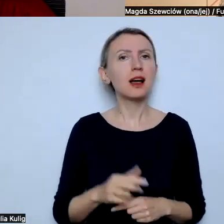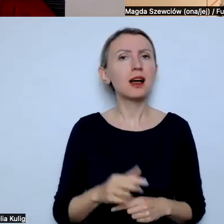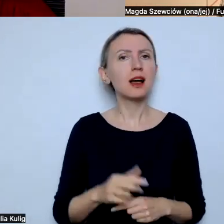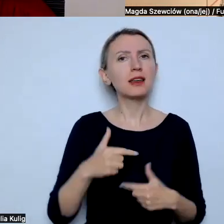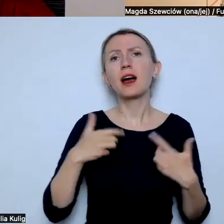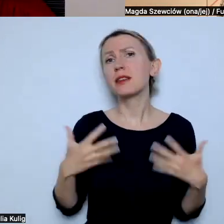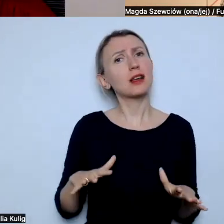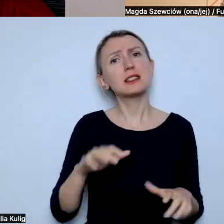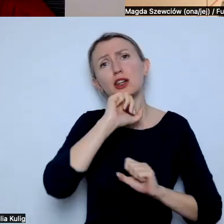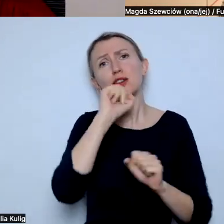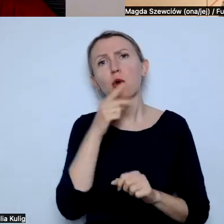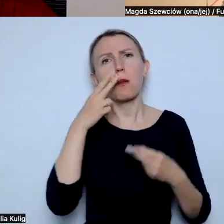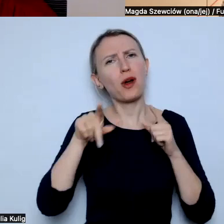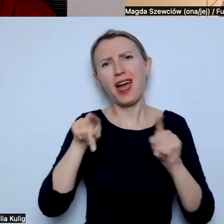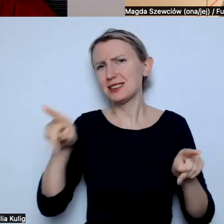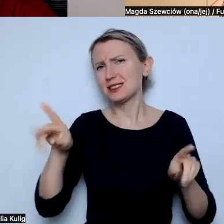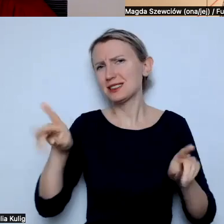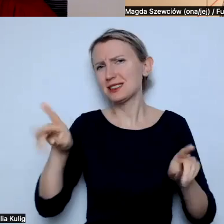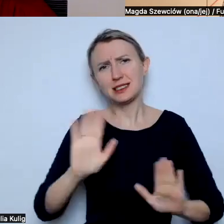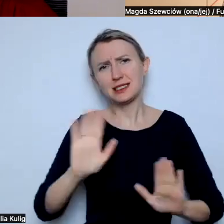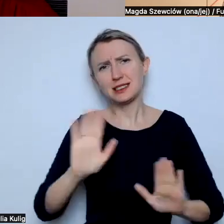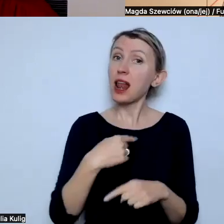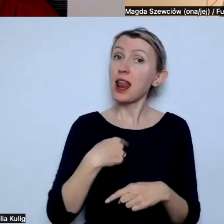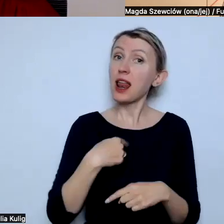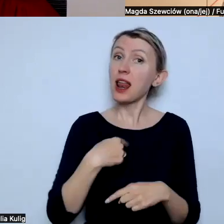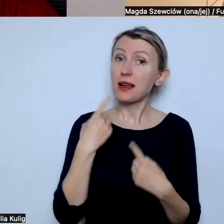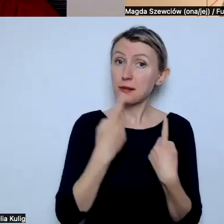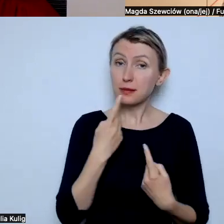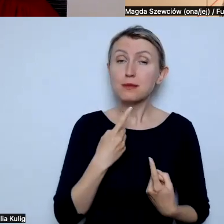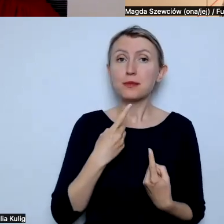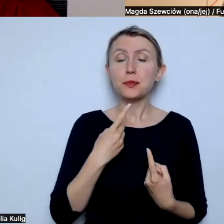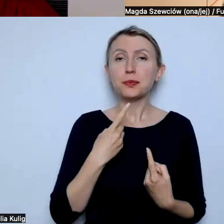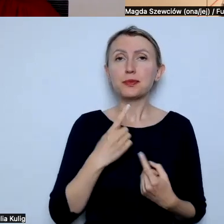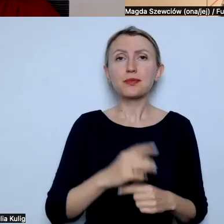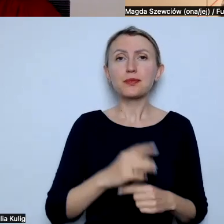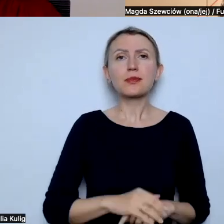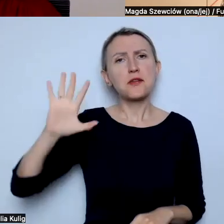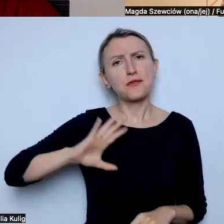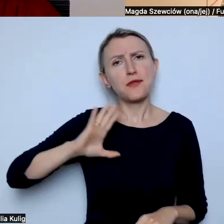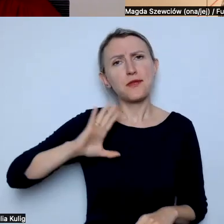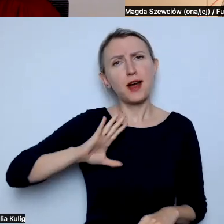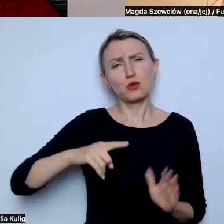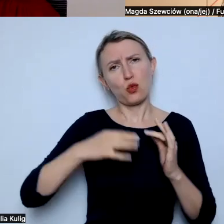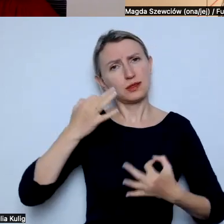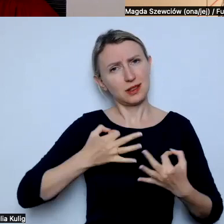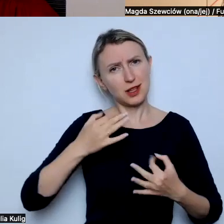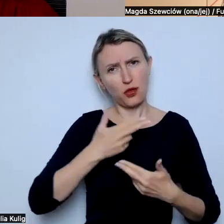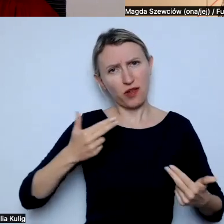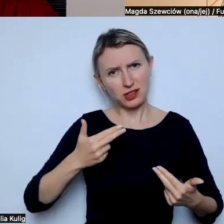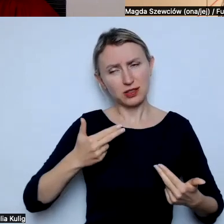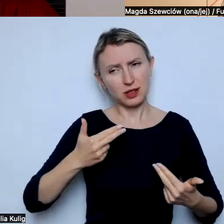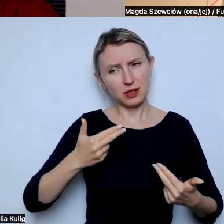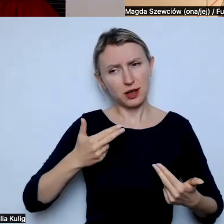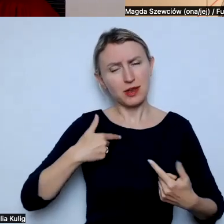na nikogo wskazywać palcem, ale uważam, że warto się nad tym zastanowić, bo uważam, że